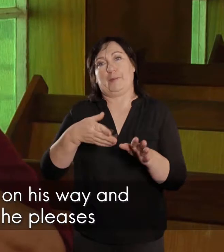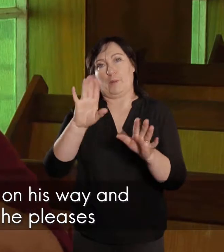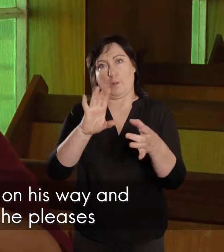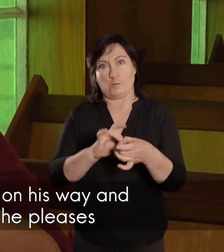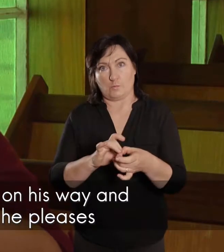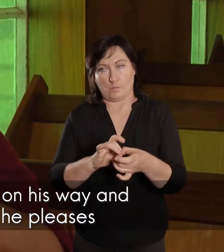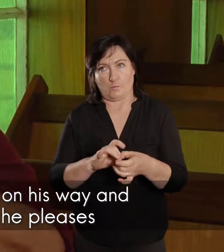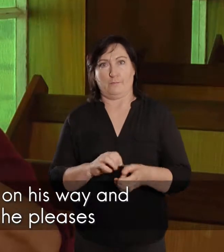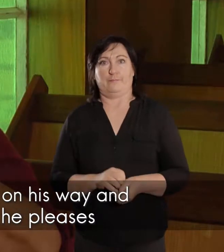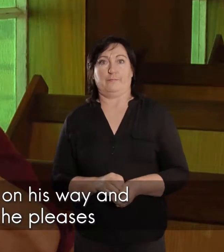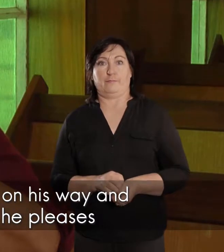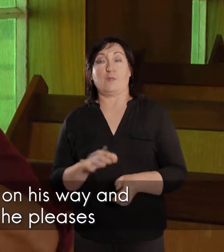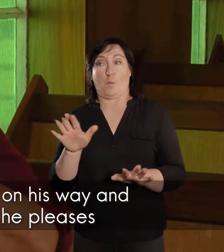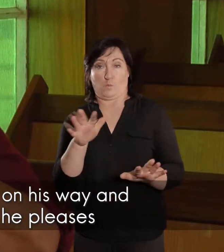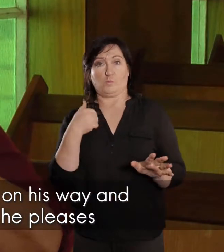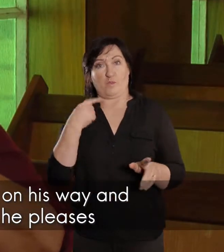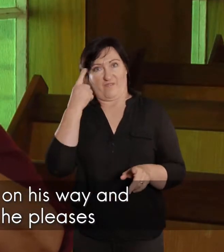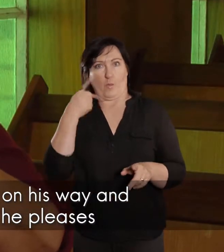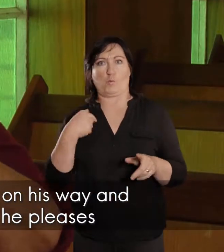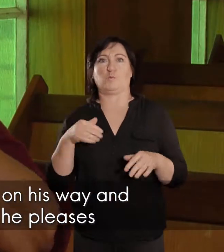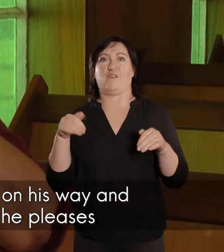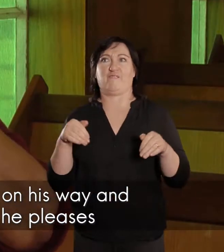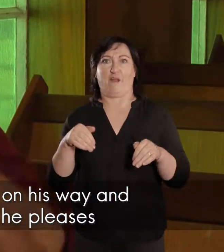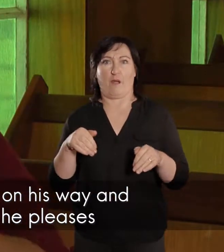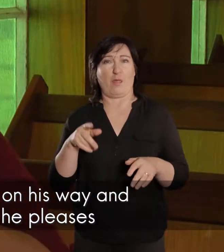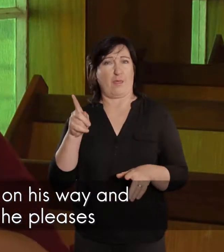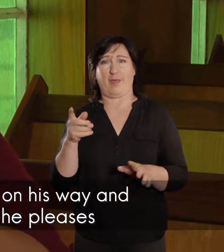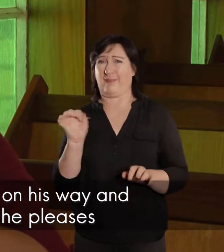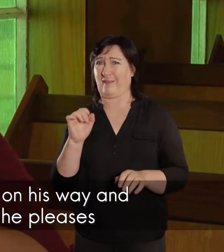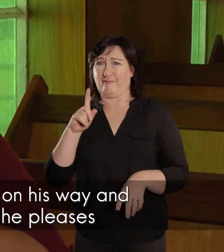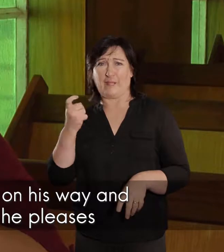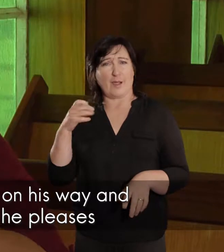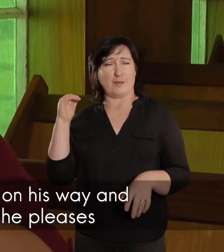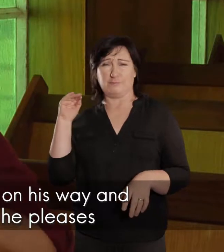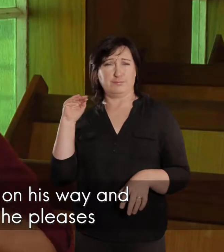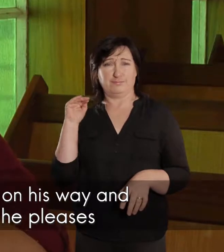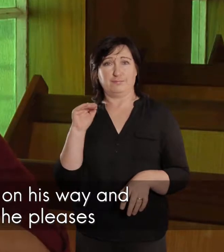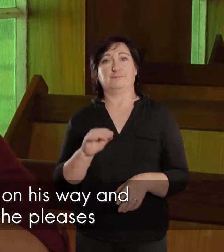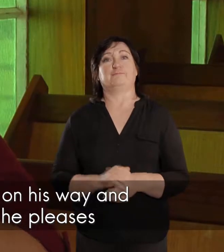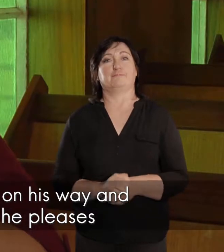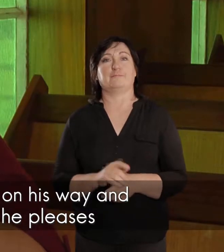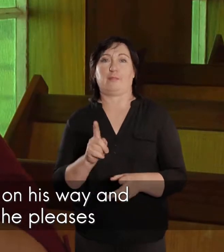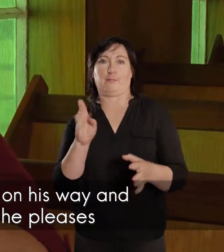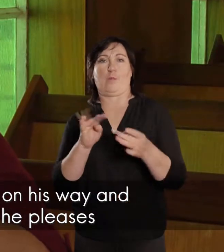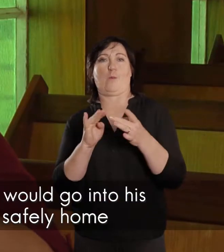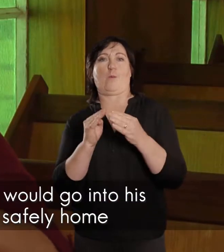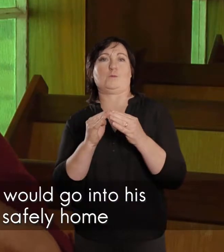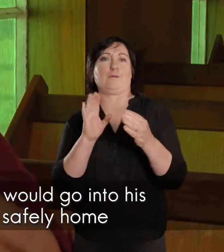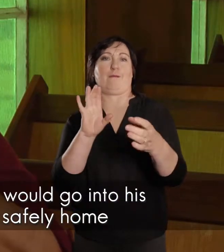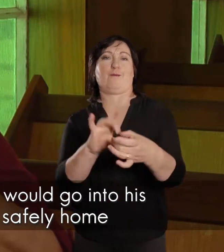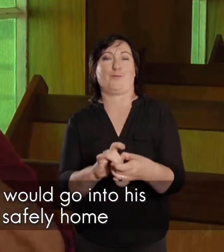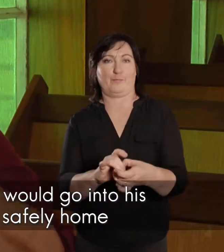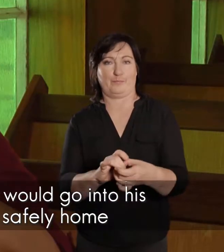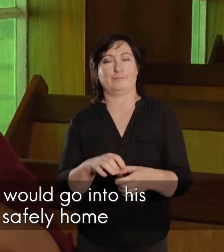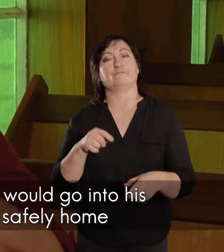So dat ons weet, dat er is nou al donker. Hy kom nou, en hy ryn nou mes, wil. En